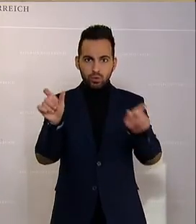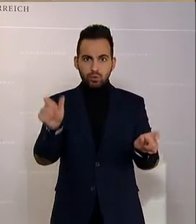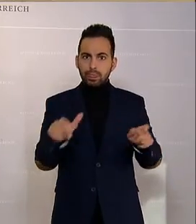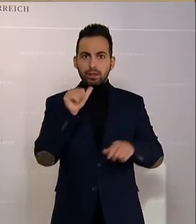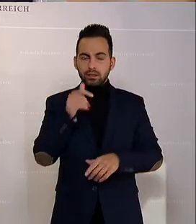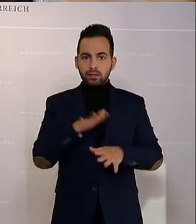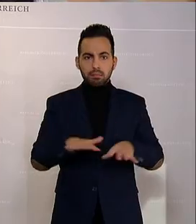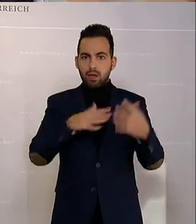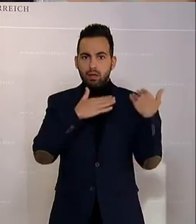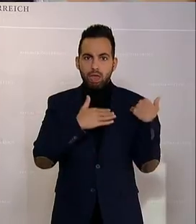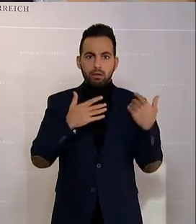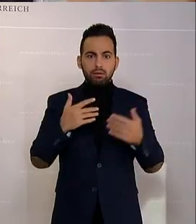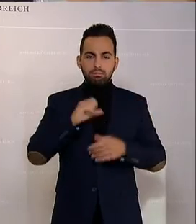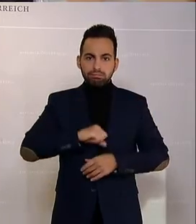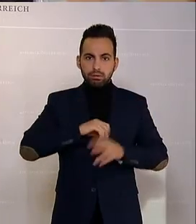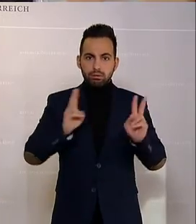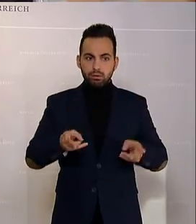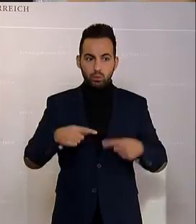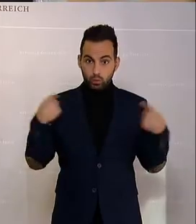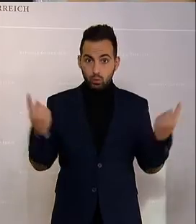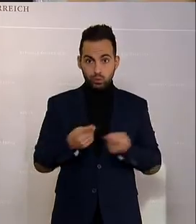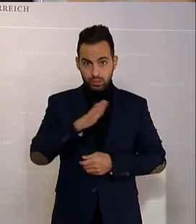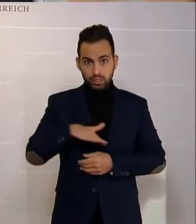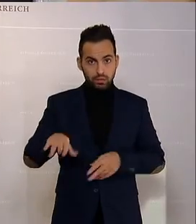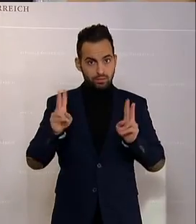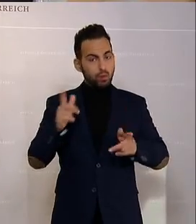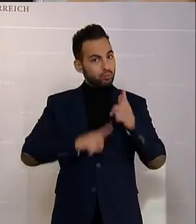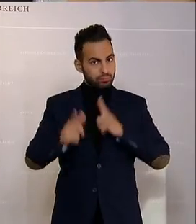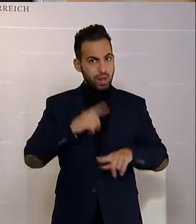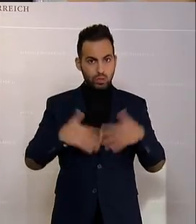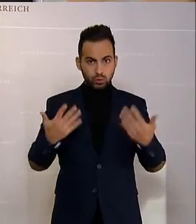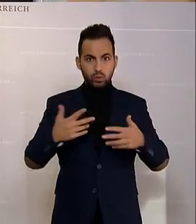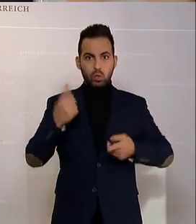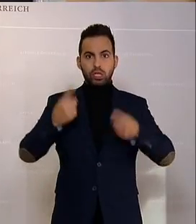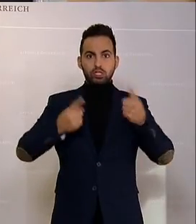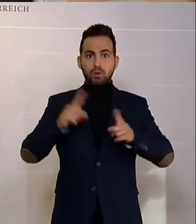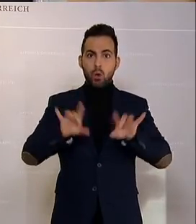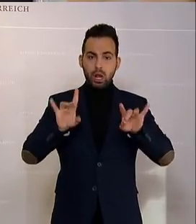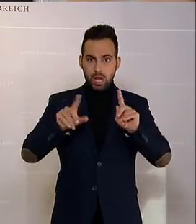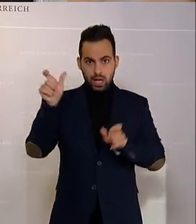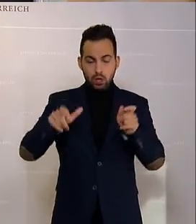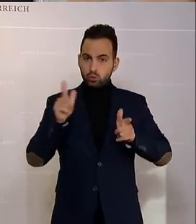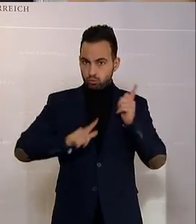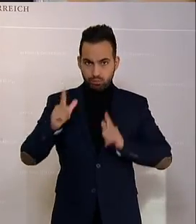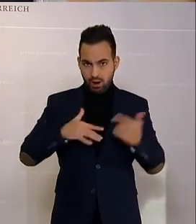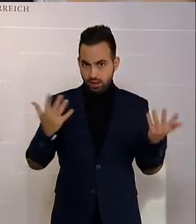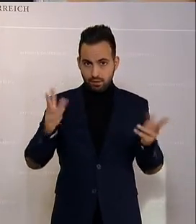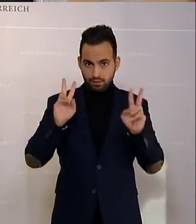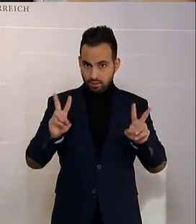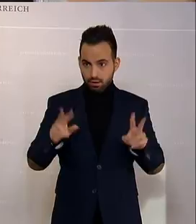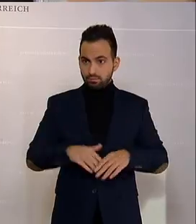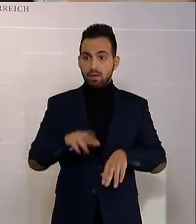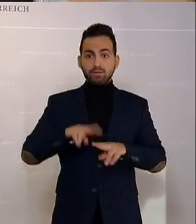ganz ehrlich, unsere Kinder, die tun mir leid unter diesem Regime und auch unsere Lehrerinnen tun mir leid. Und im Übrigen, wenn Sie schon unsere